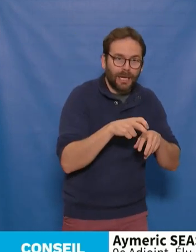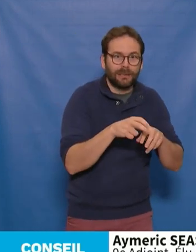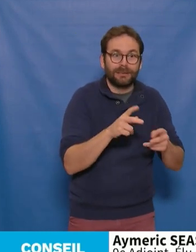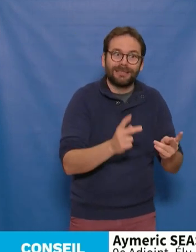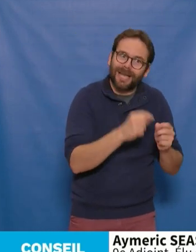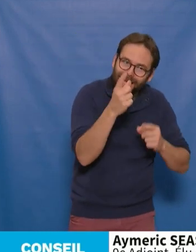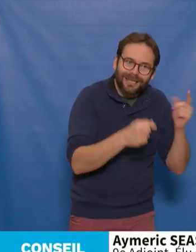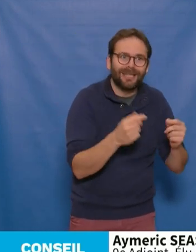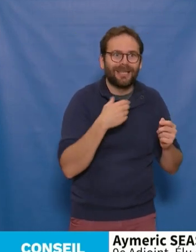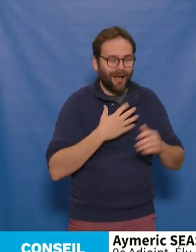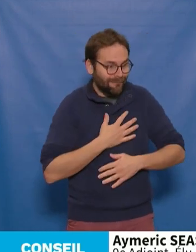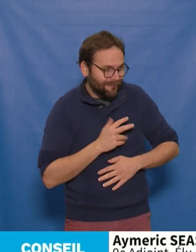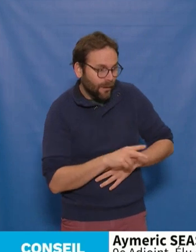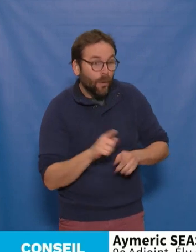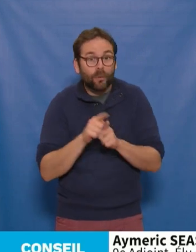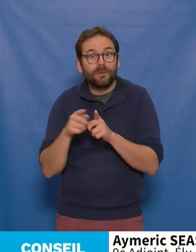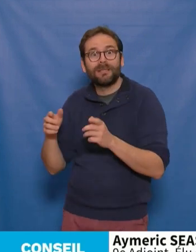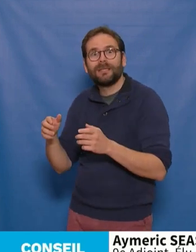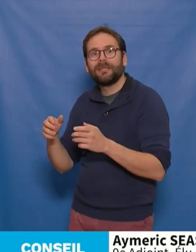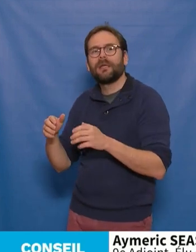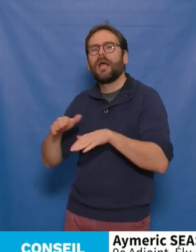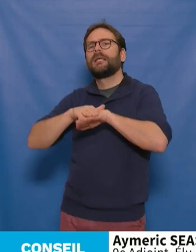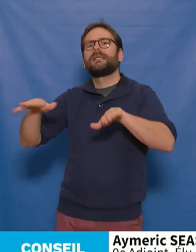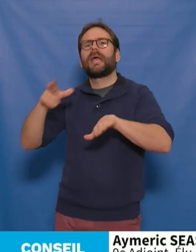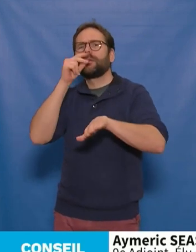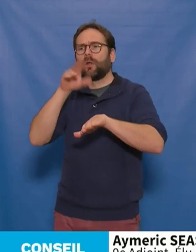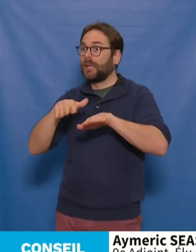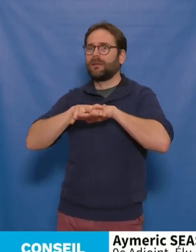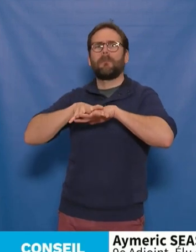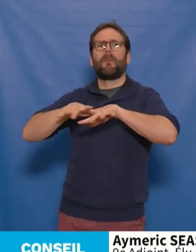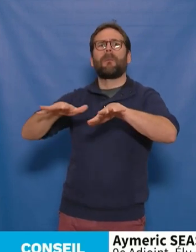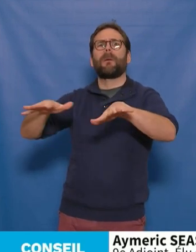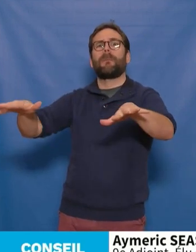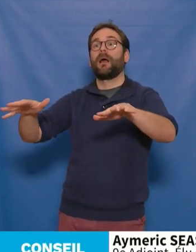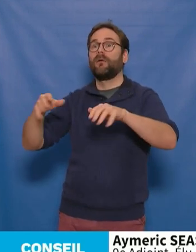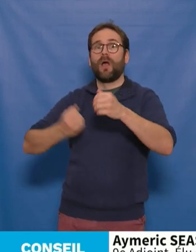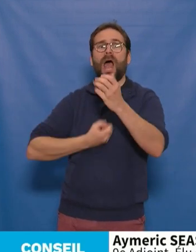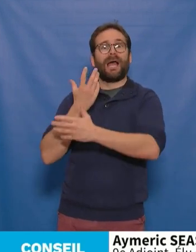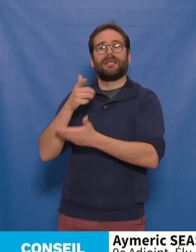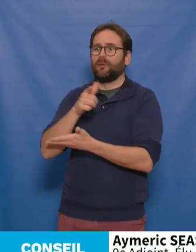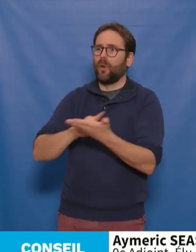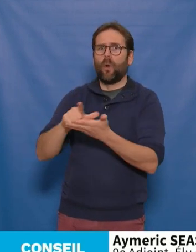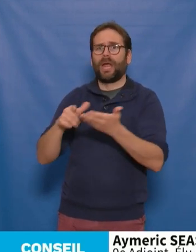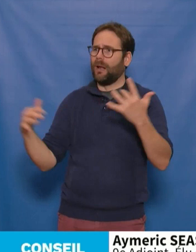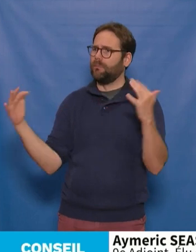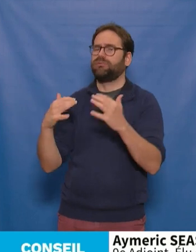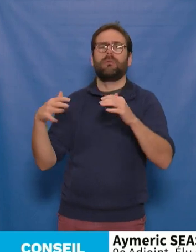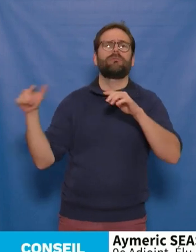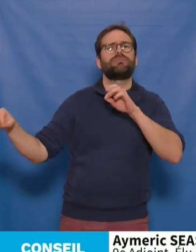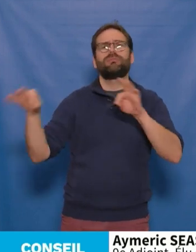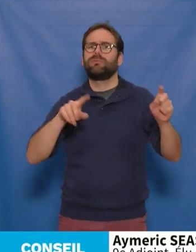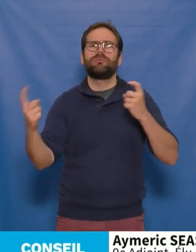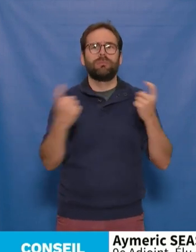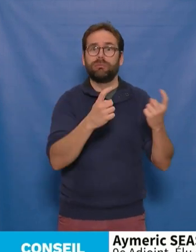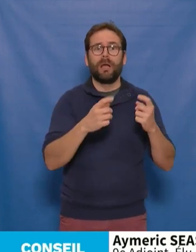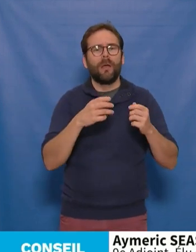scène nantaise occupe ces derniers mois, un niveau rarement égalé en proportion des artistes locaux qui se produisent dans nos scènes de